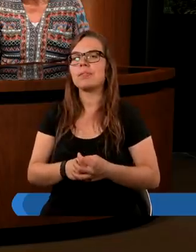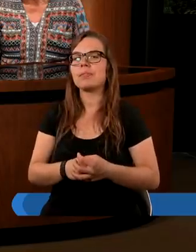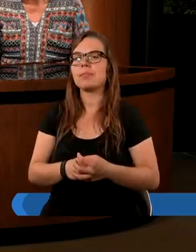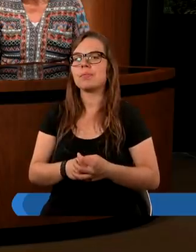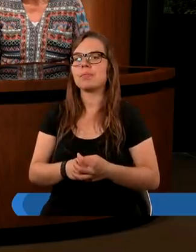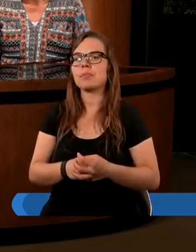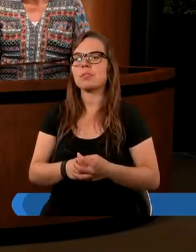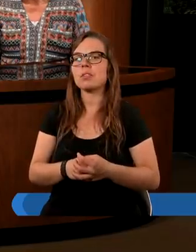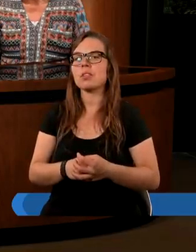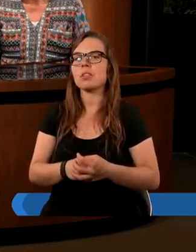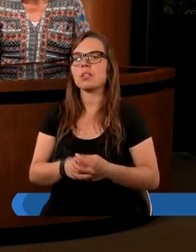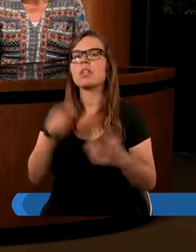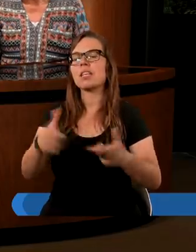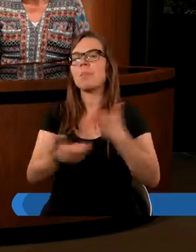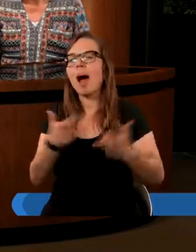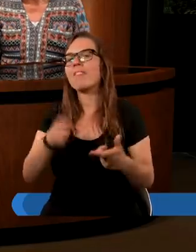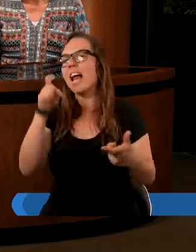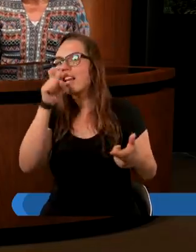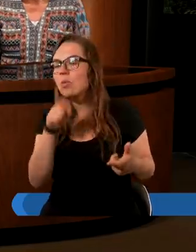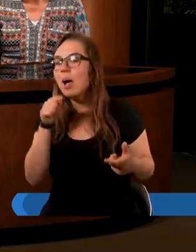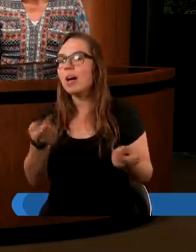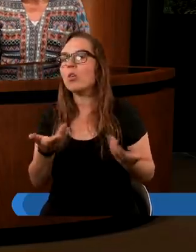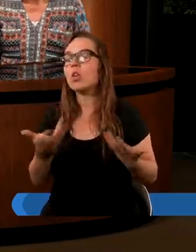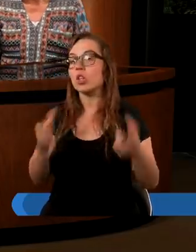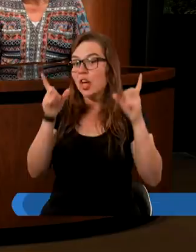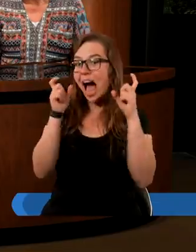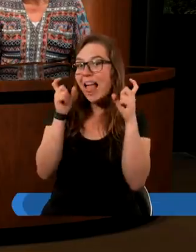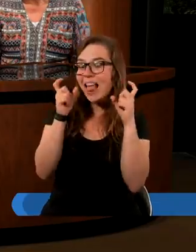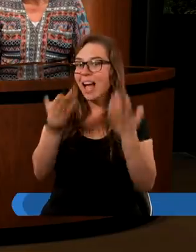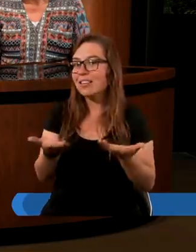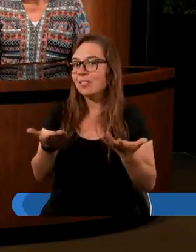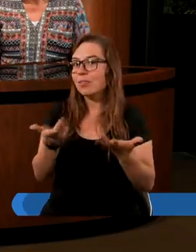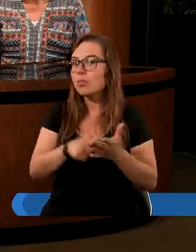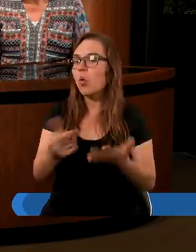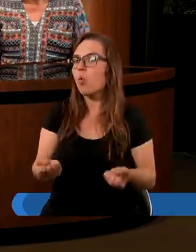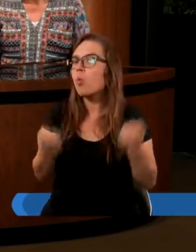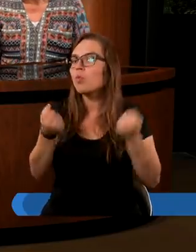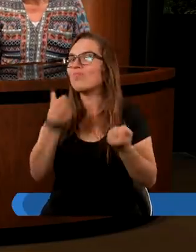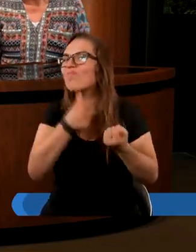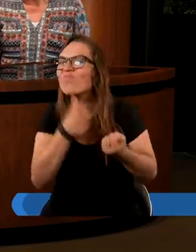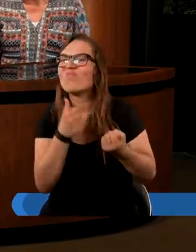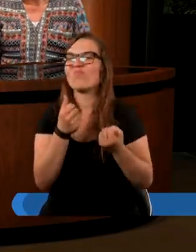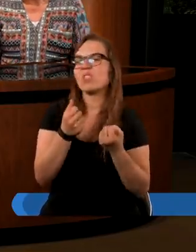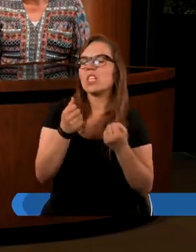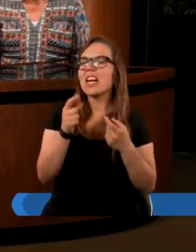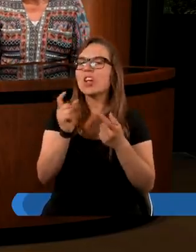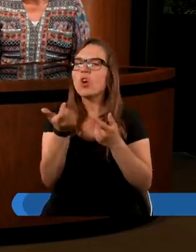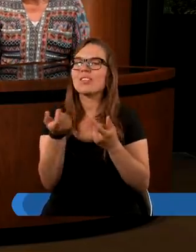że sprawca złego, szatan, usiłuje podrobić